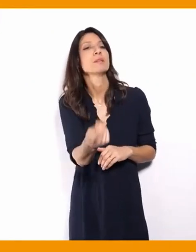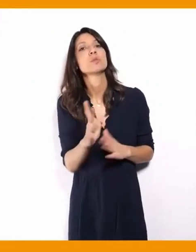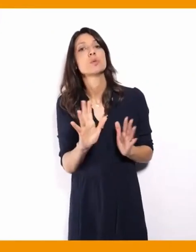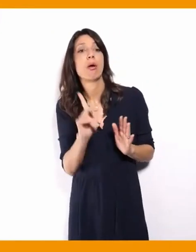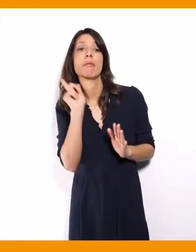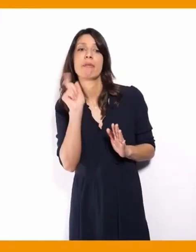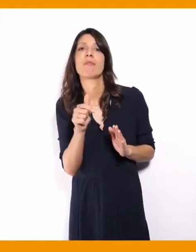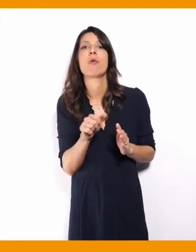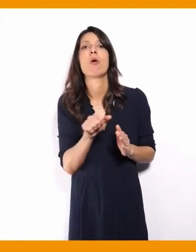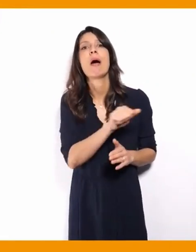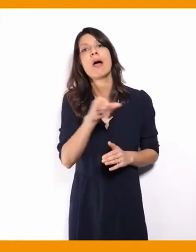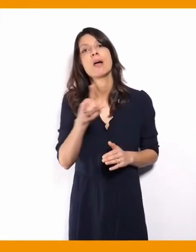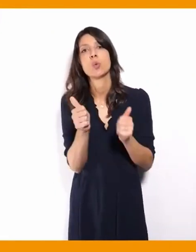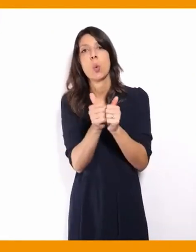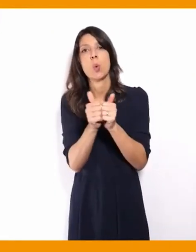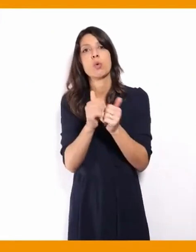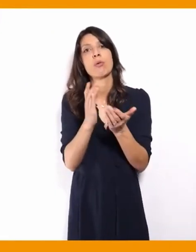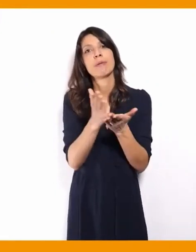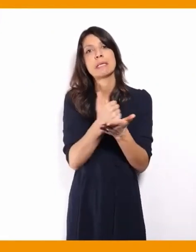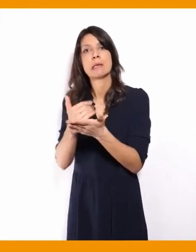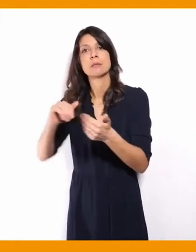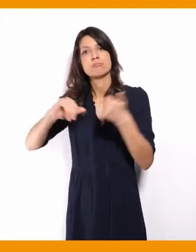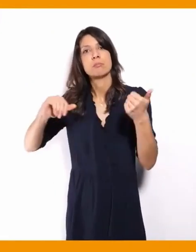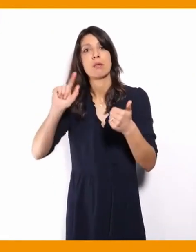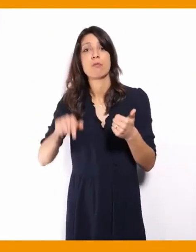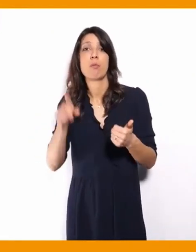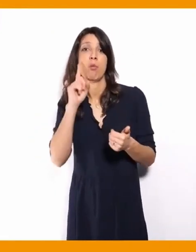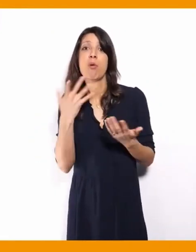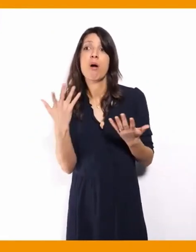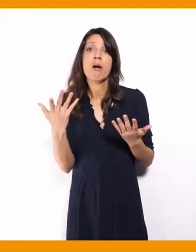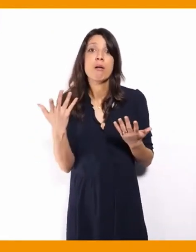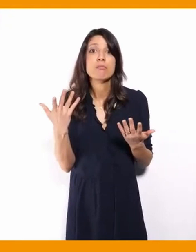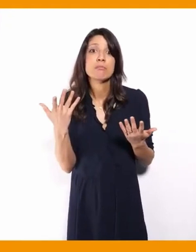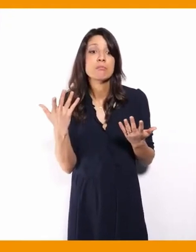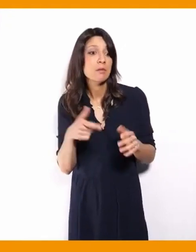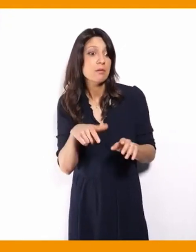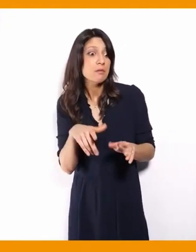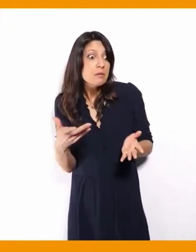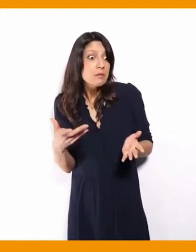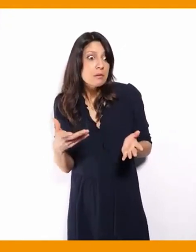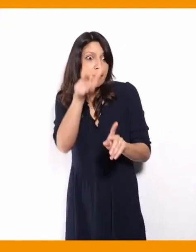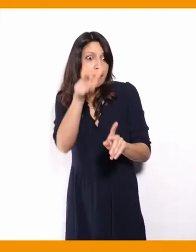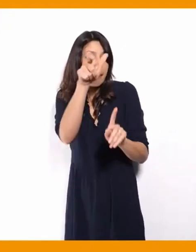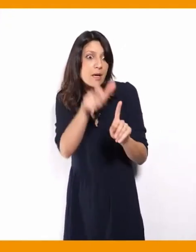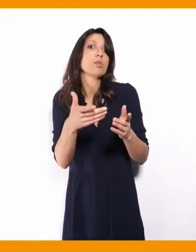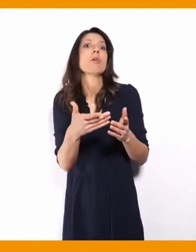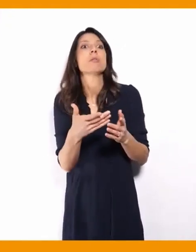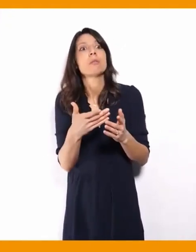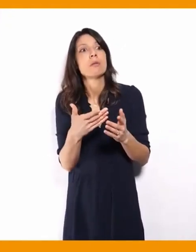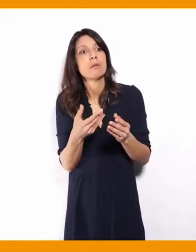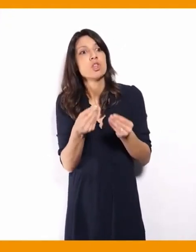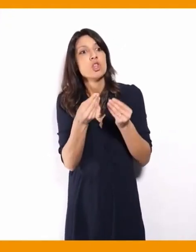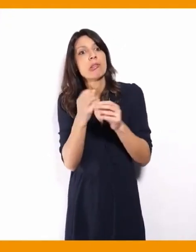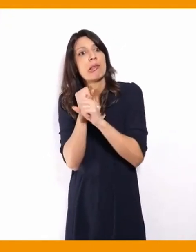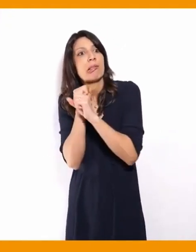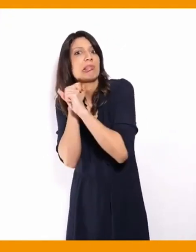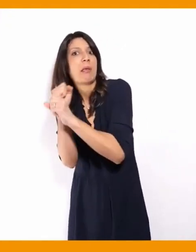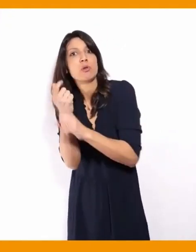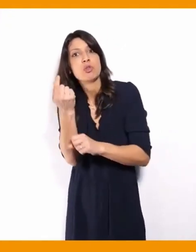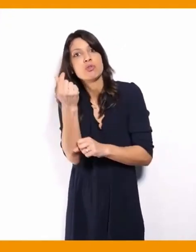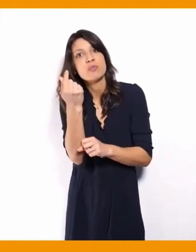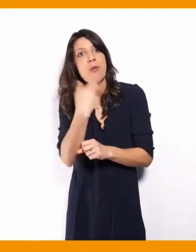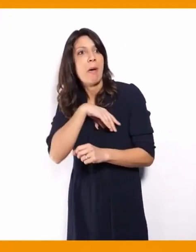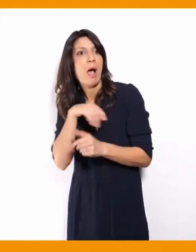injuste de mettre quelqu'un en situation de dépendance financière